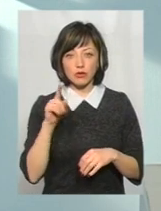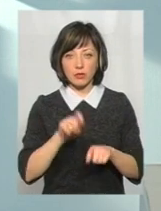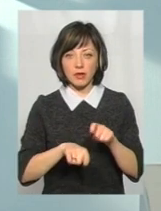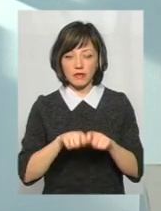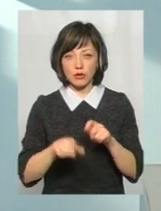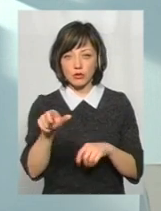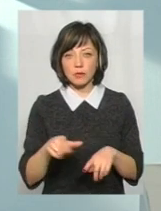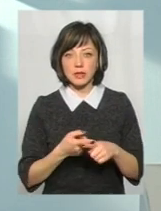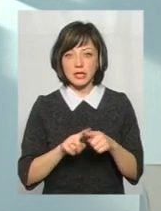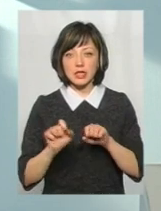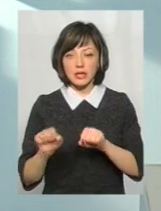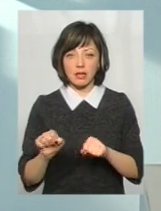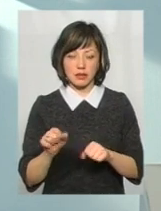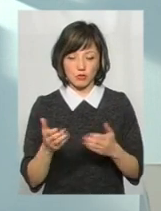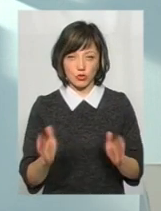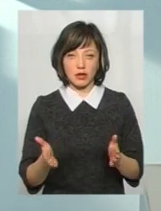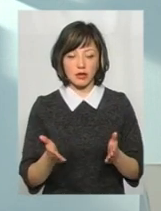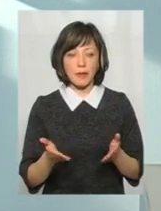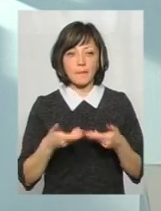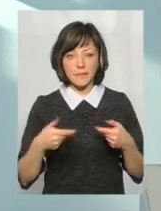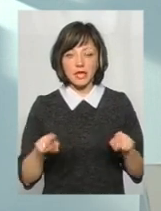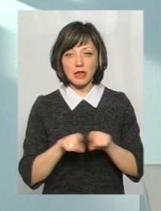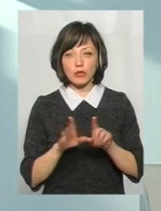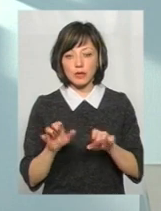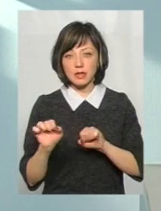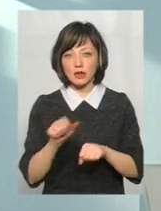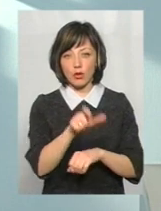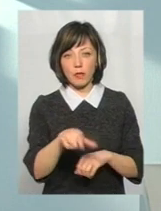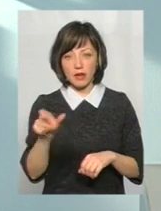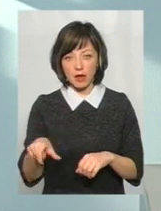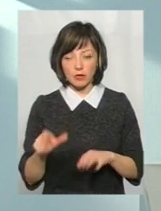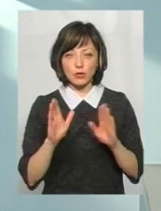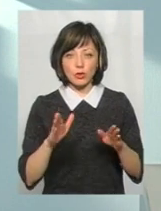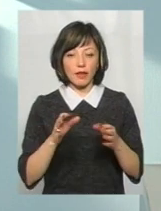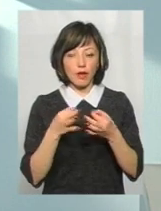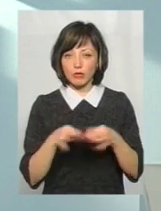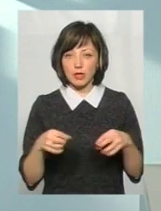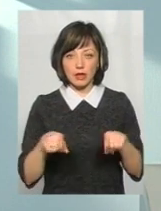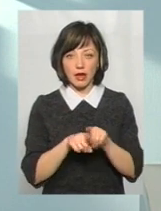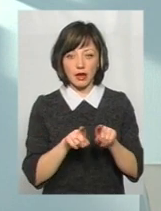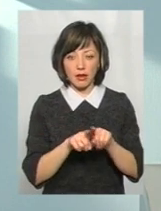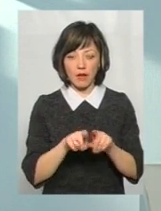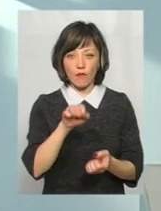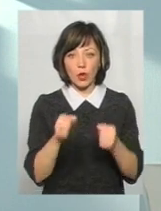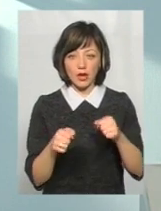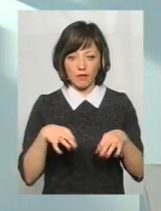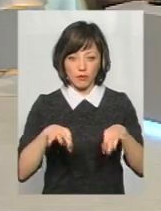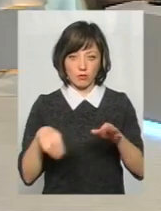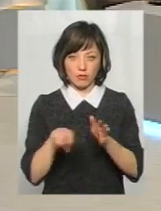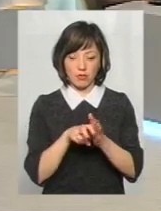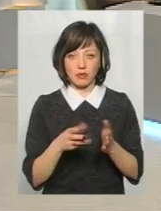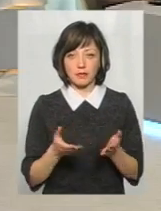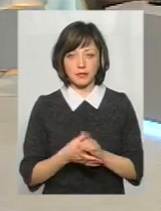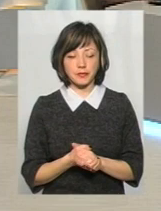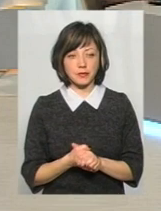щоб перевірити особу, це буде захист самого громадянина. Адже ми таким чином будемо захищати громадян. Будемо не допускати таких водіїв до керування автомобілем. Адже,